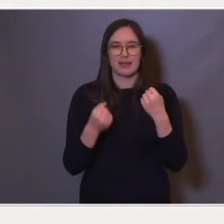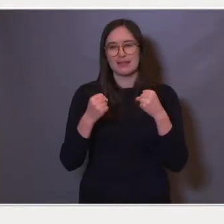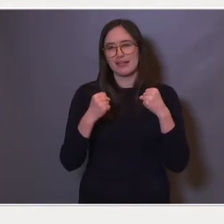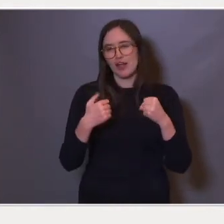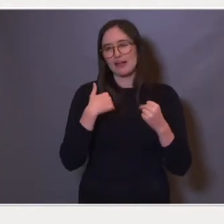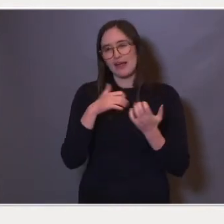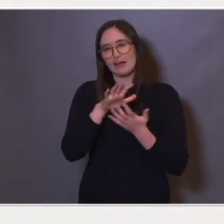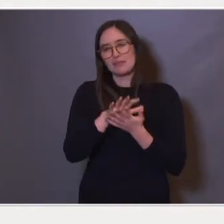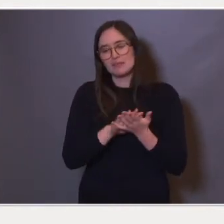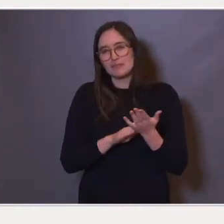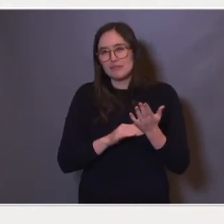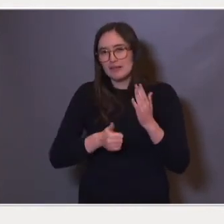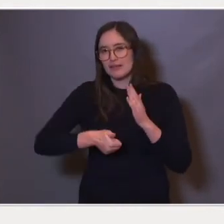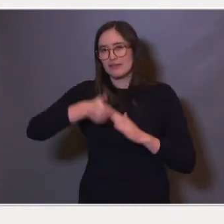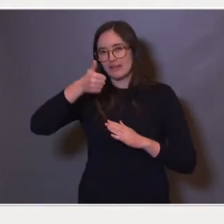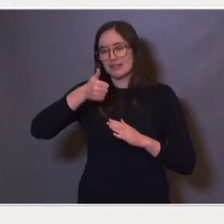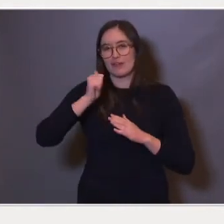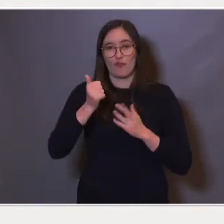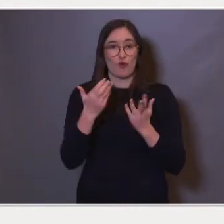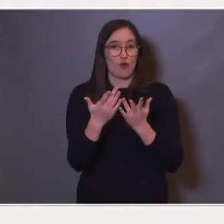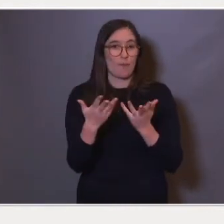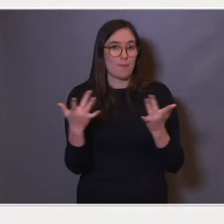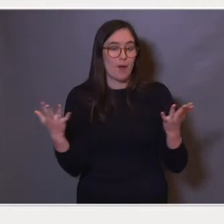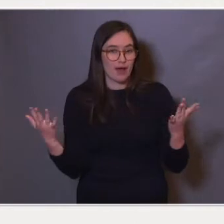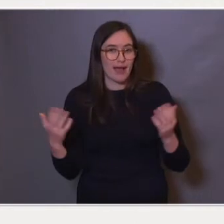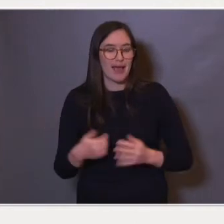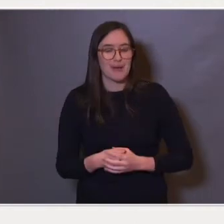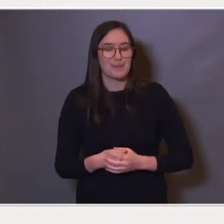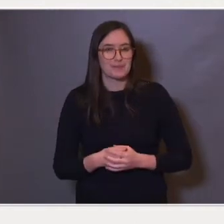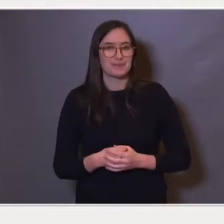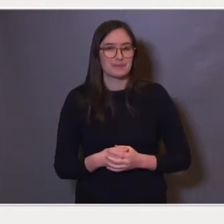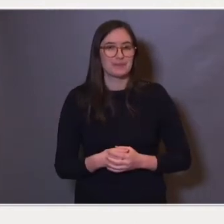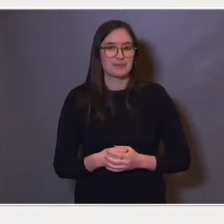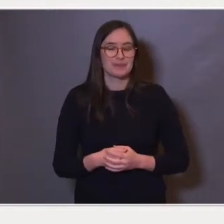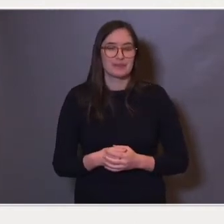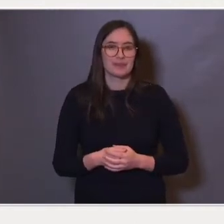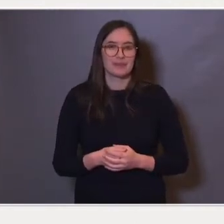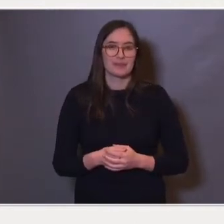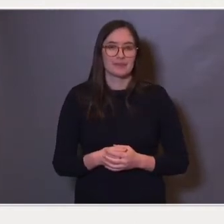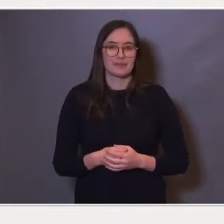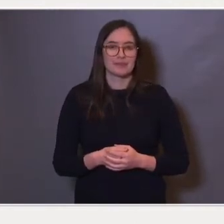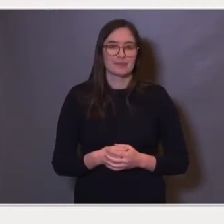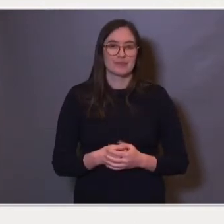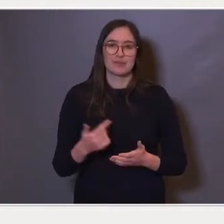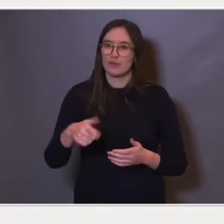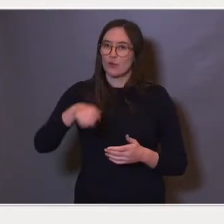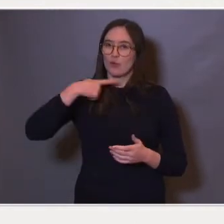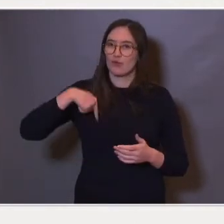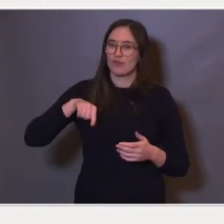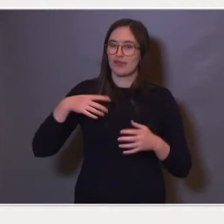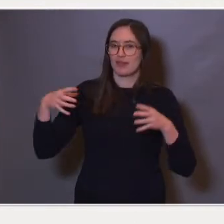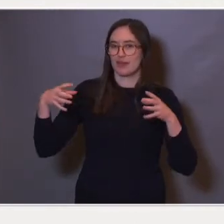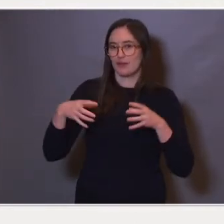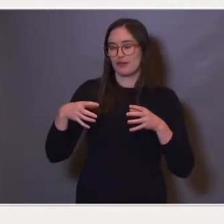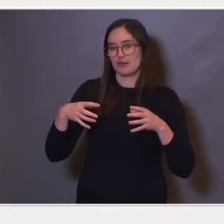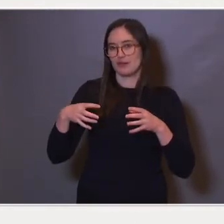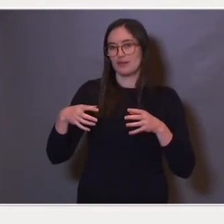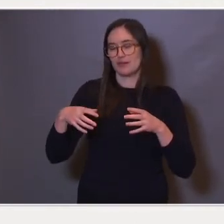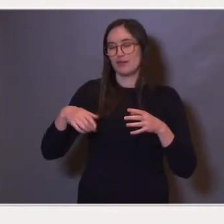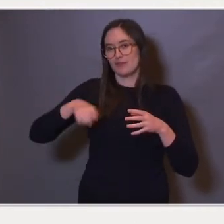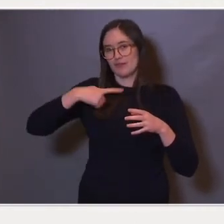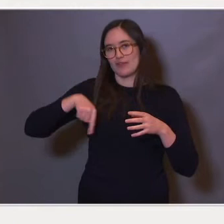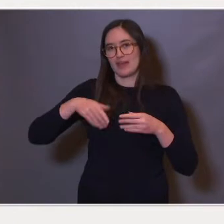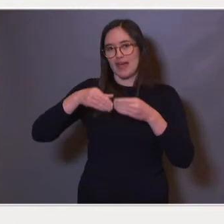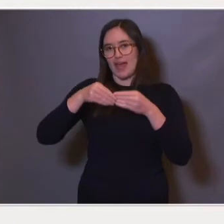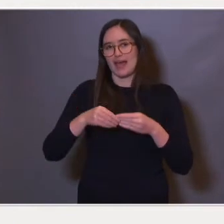regner med vil være viktig for mange av dere. Vi er enige i Thomas Nordahls